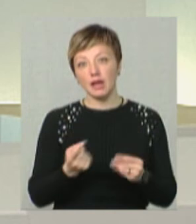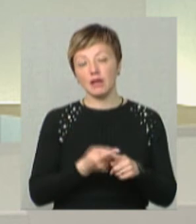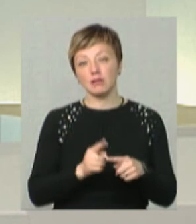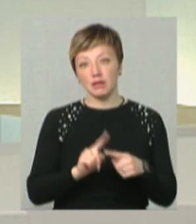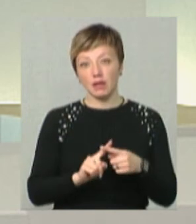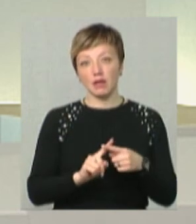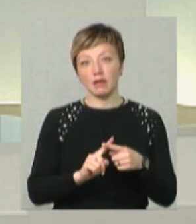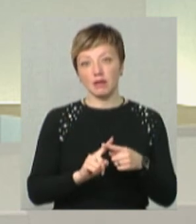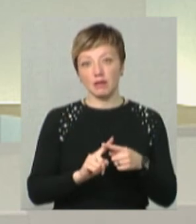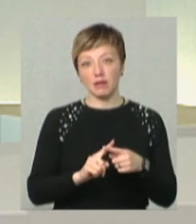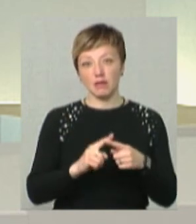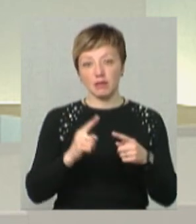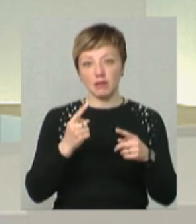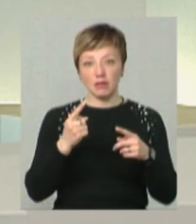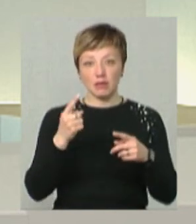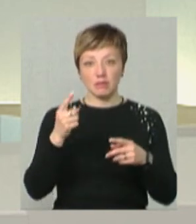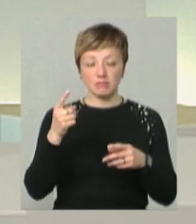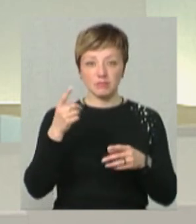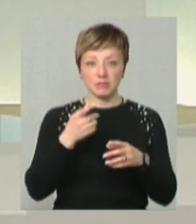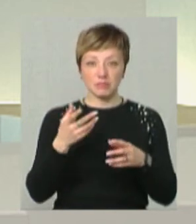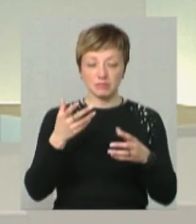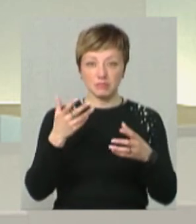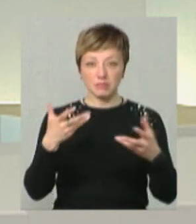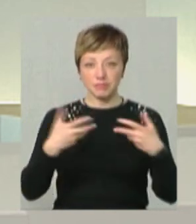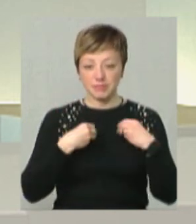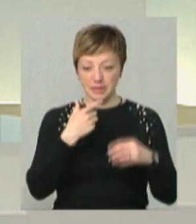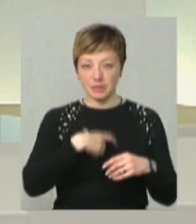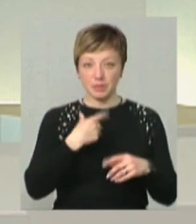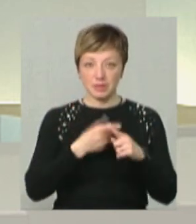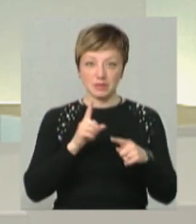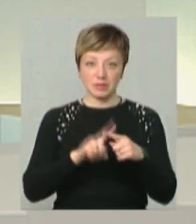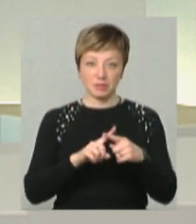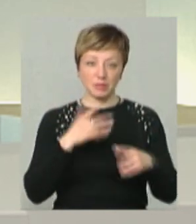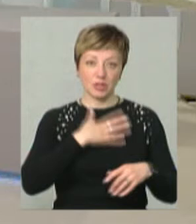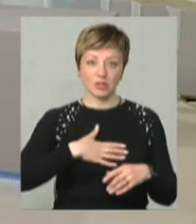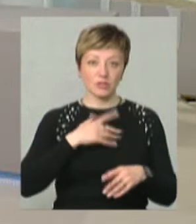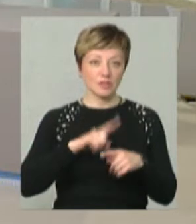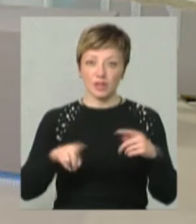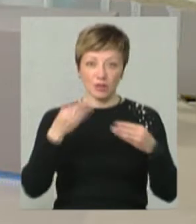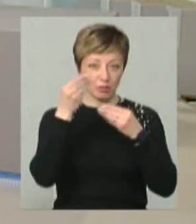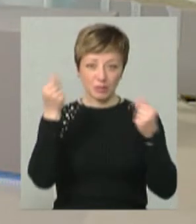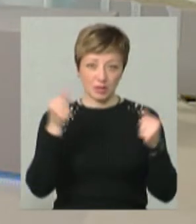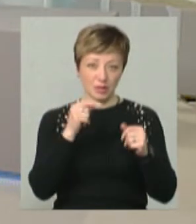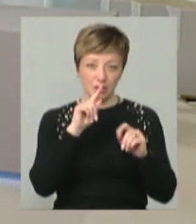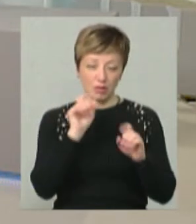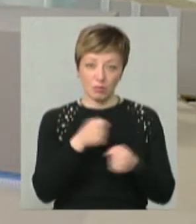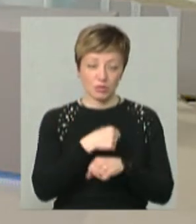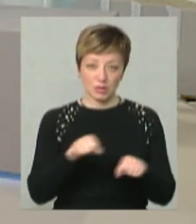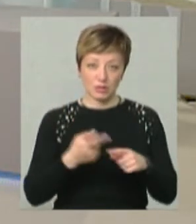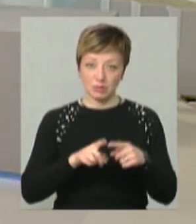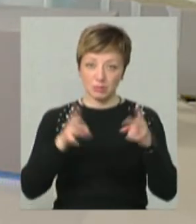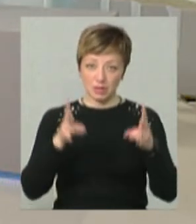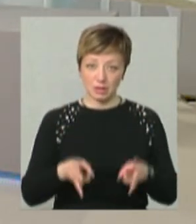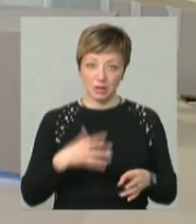зомбувати себе цими переживаннями. Звичайно, від цього швидко нікуди не дінеться ця